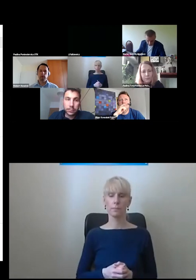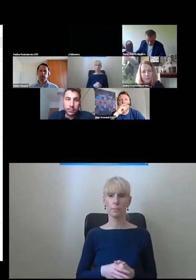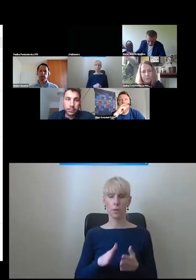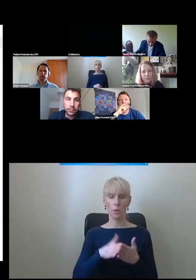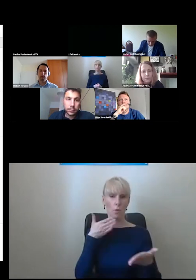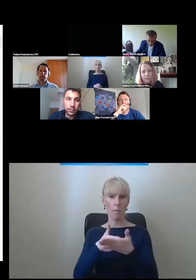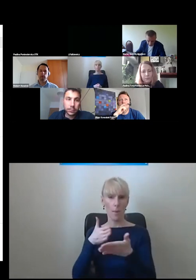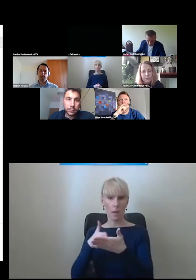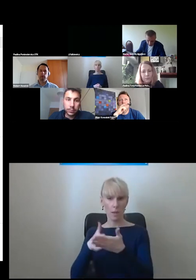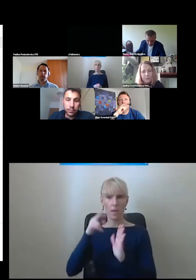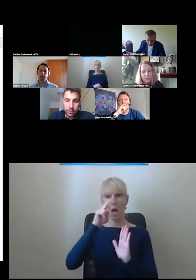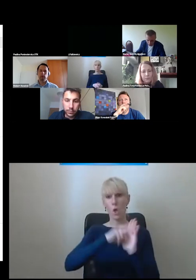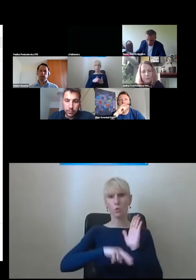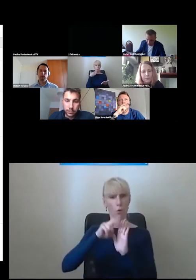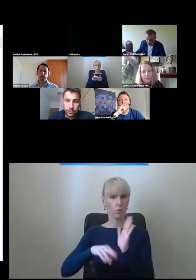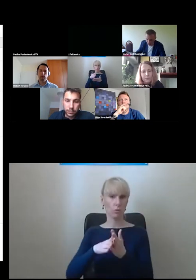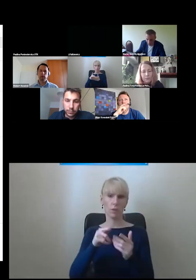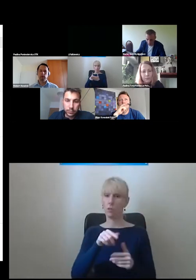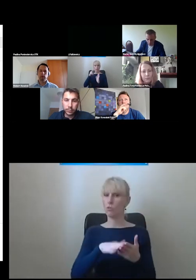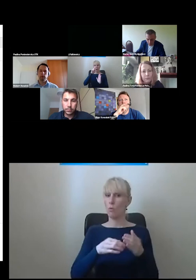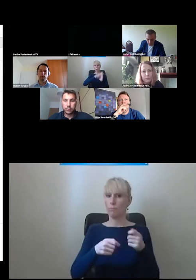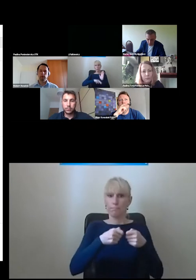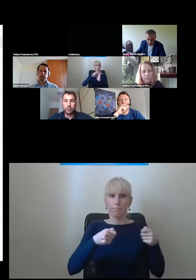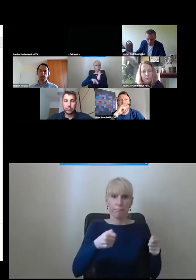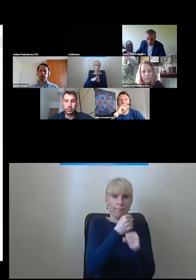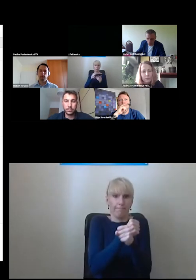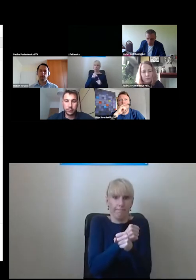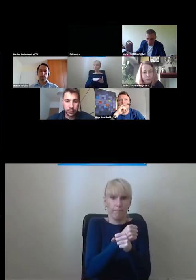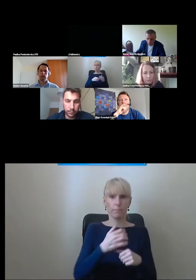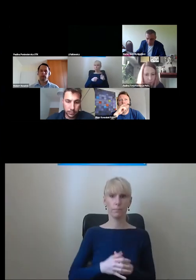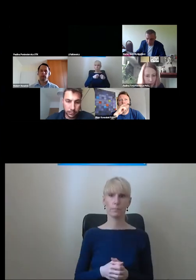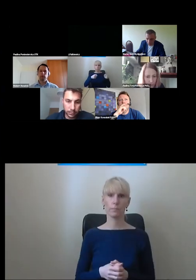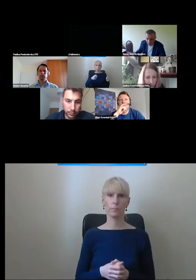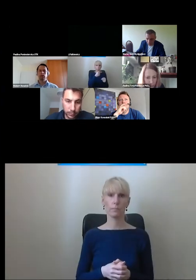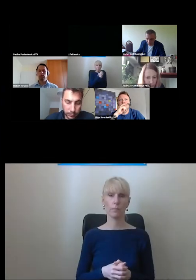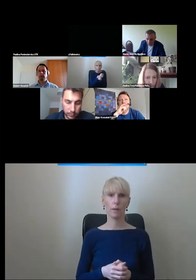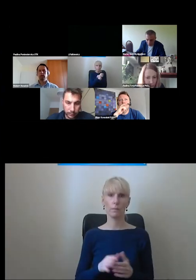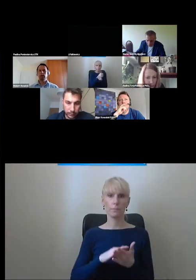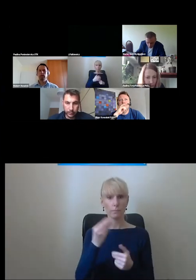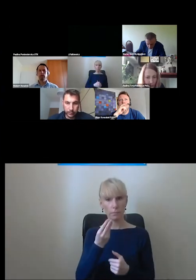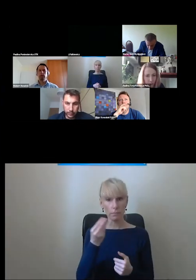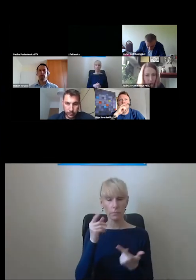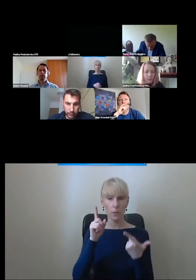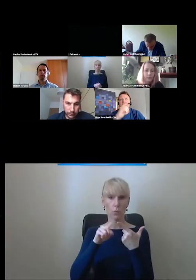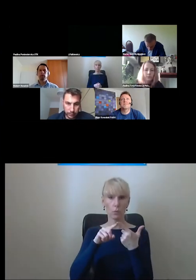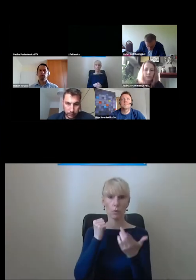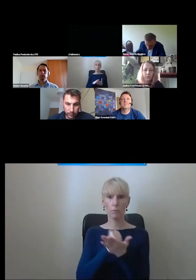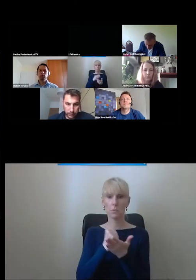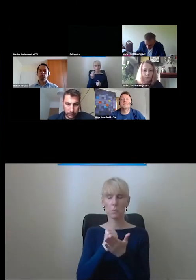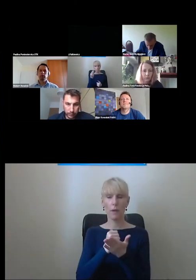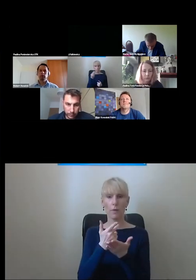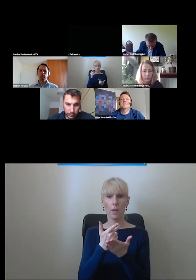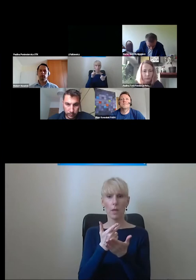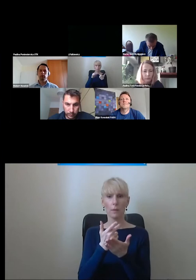pieszym. Mamy barierę w postaci rozporządzenia, które jednak nas wiąże. Jeszcze może drugą rzecz spróbuję